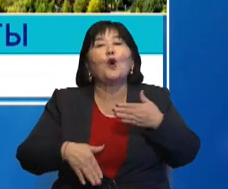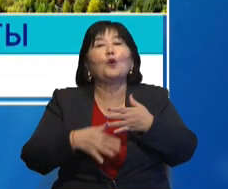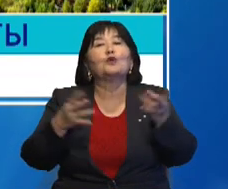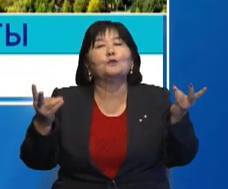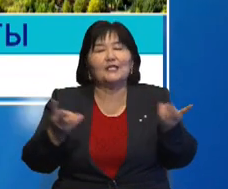бесептейм.